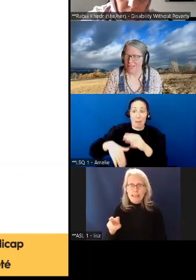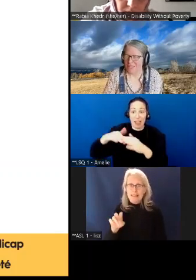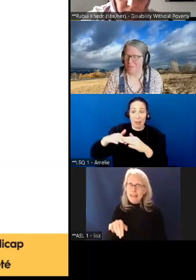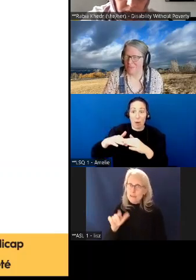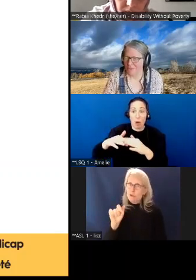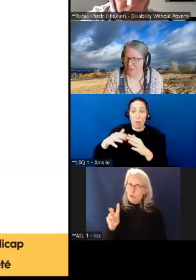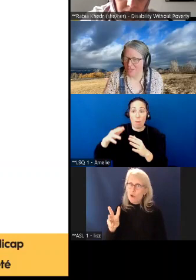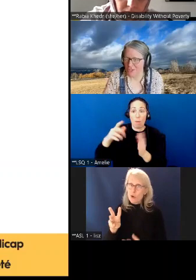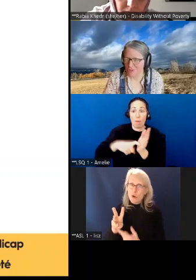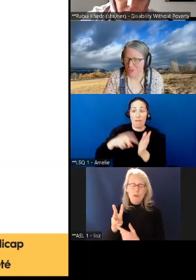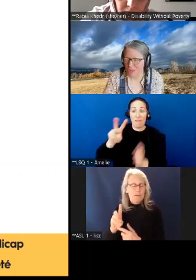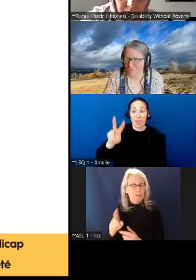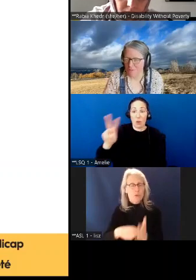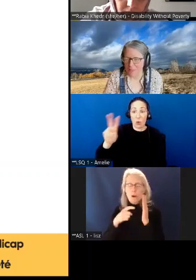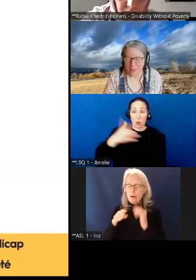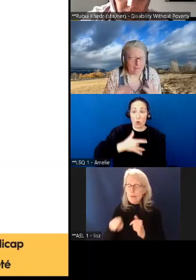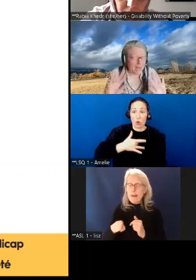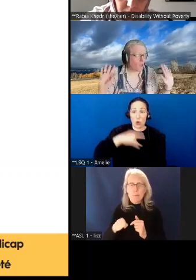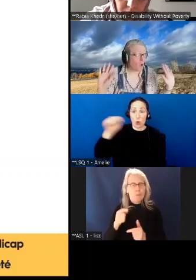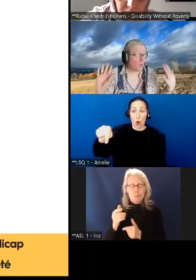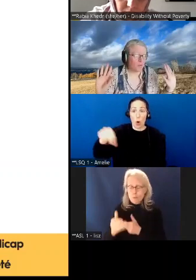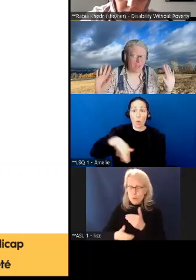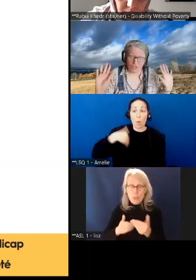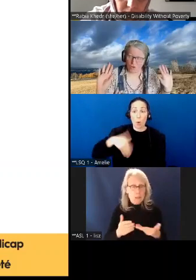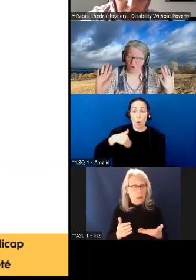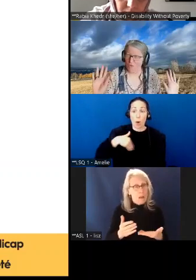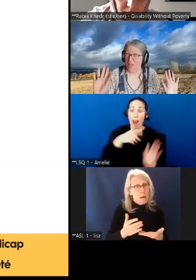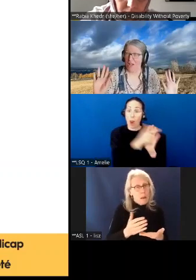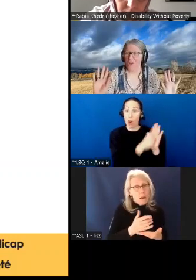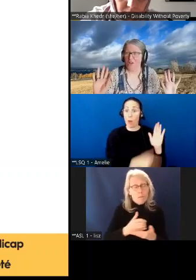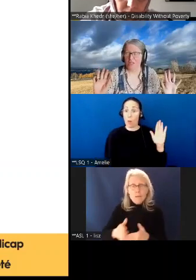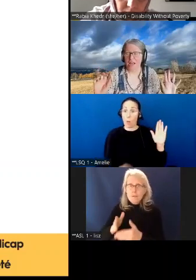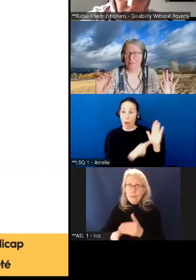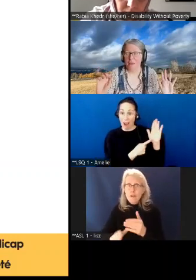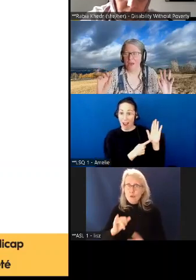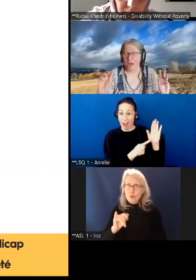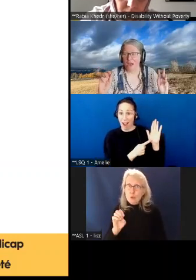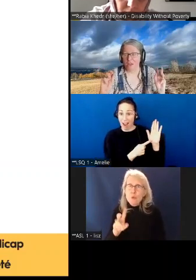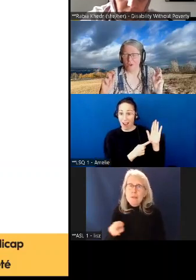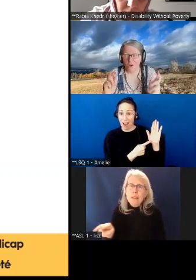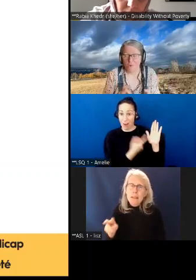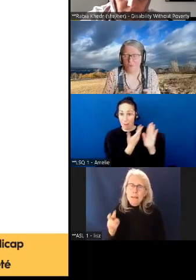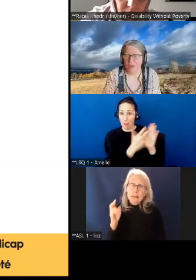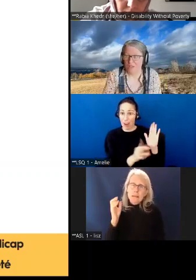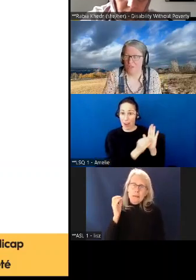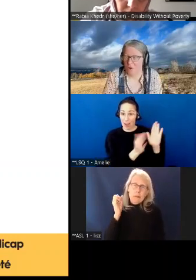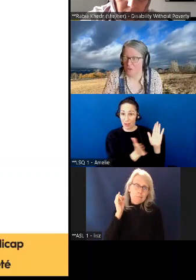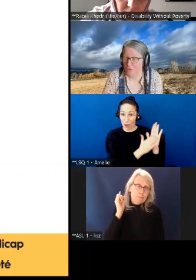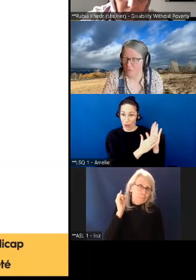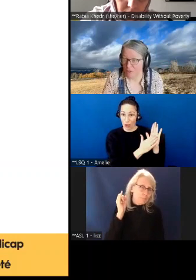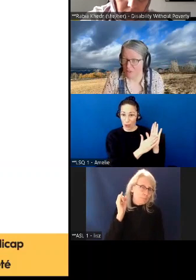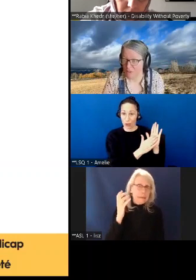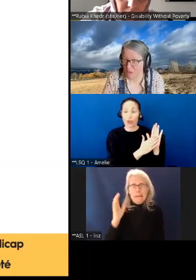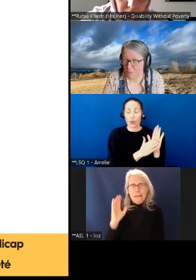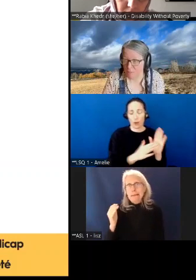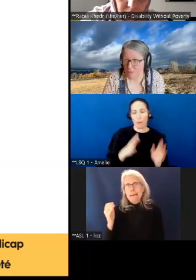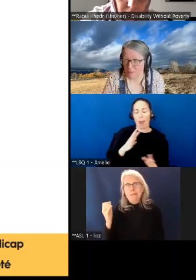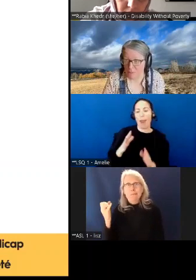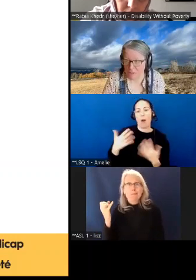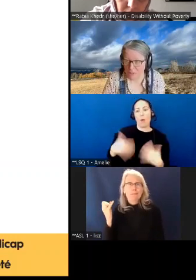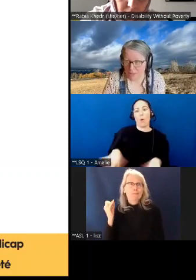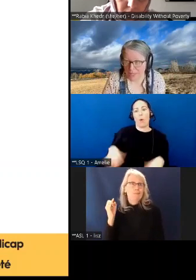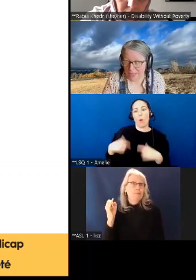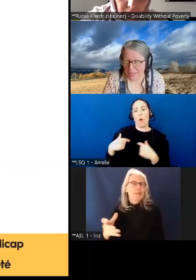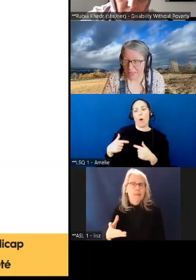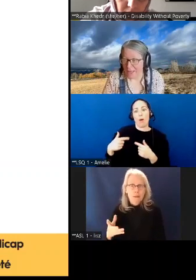22 juin, parce que ça fait partie de la loi. Mais je sais que c'est une longue